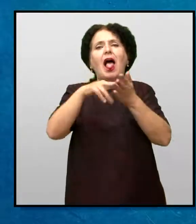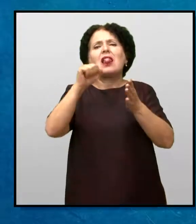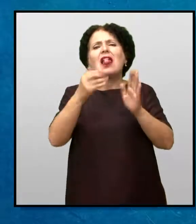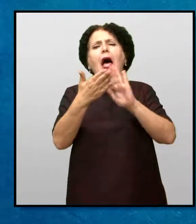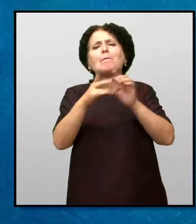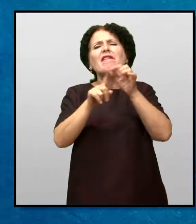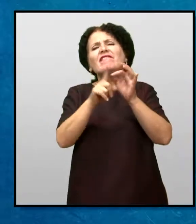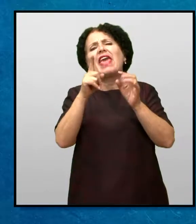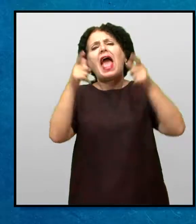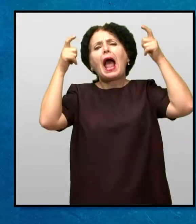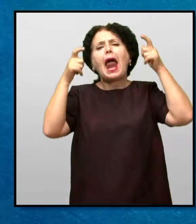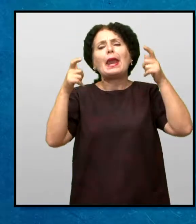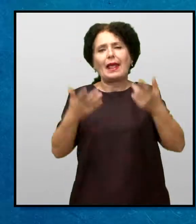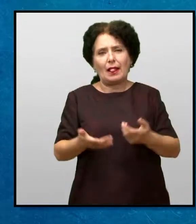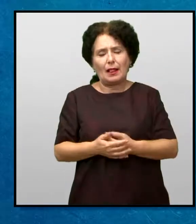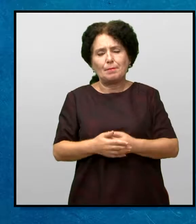Ламфихангел